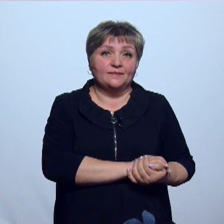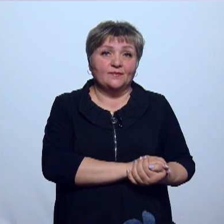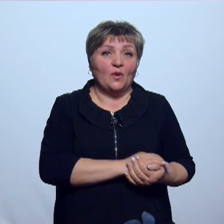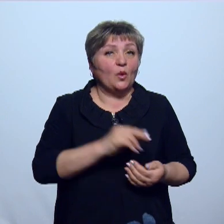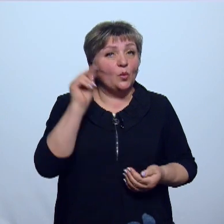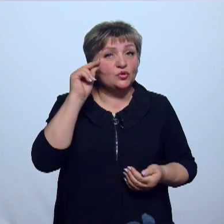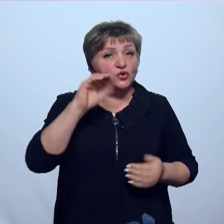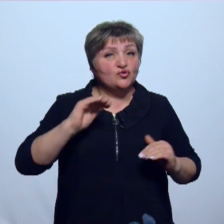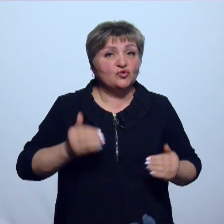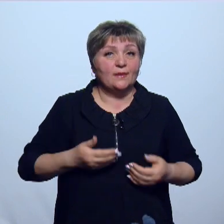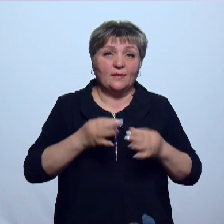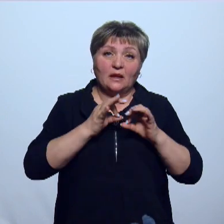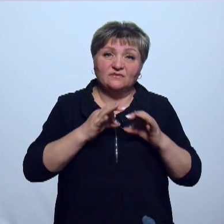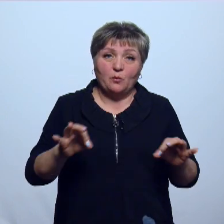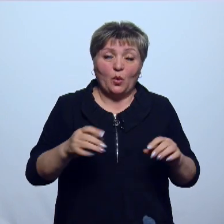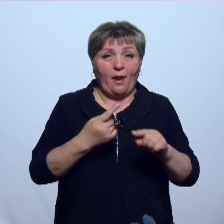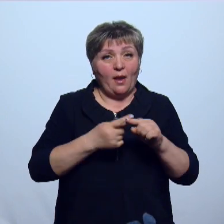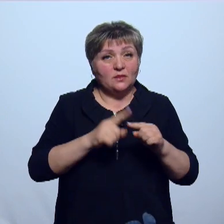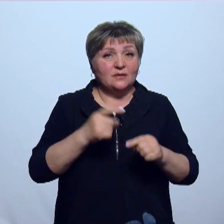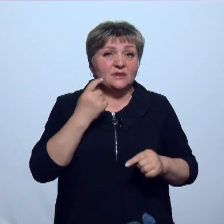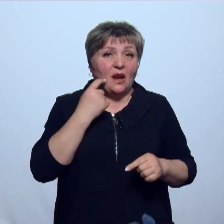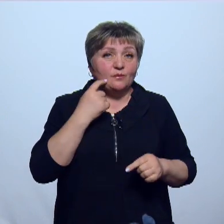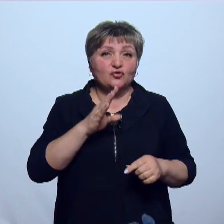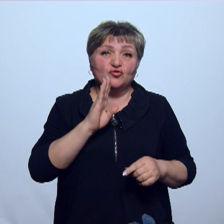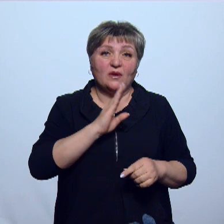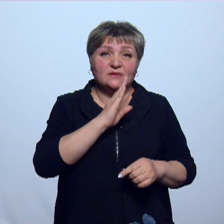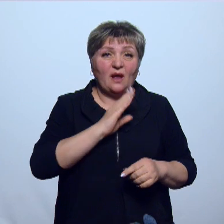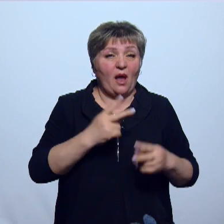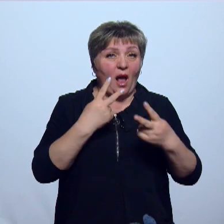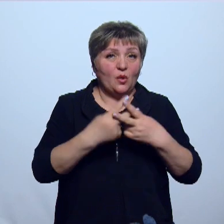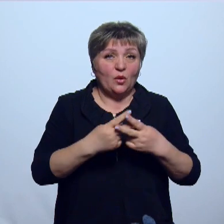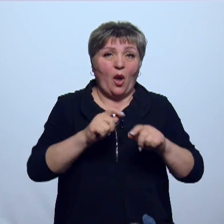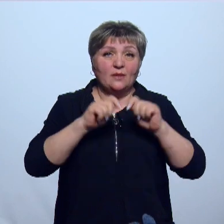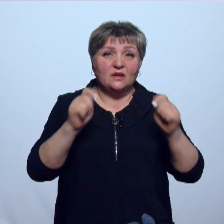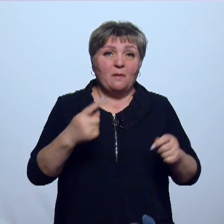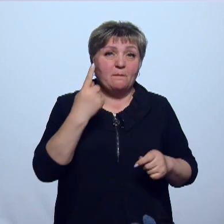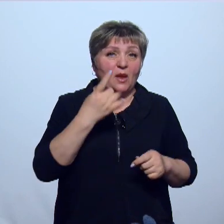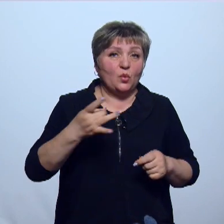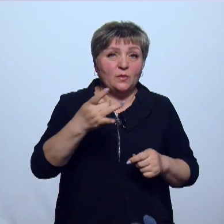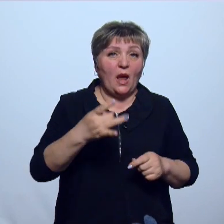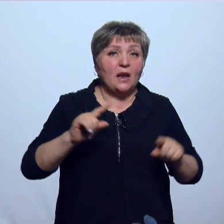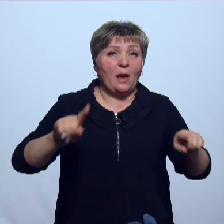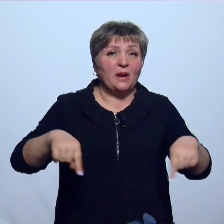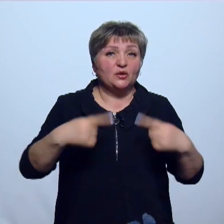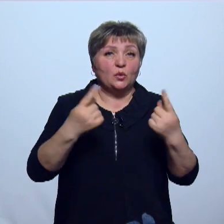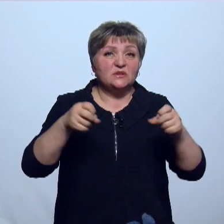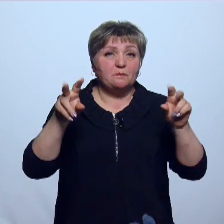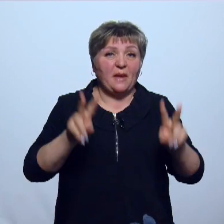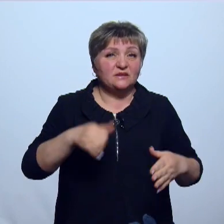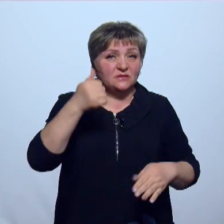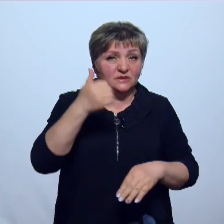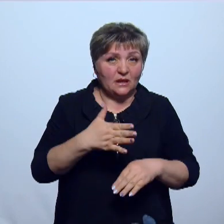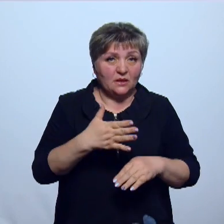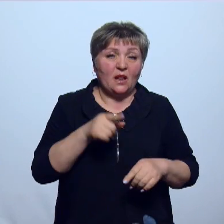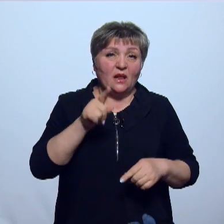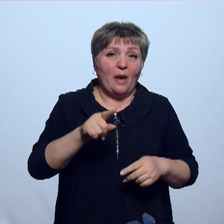Учиться жить на свободе. Для этого в Сарапульской женской колонии открыли первый в Удмуртии реабилитационный спеццентр.